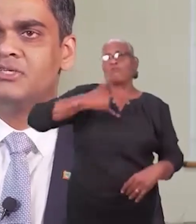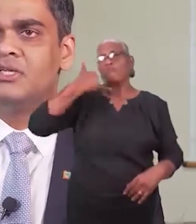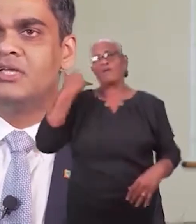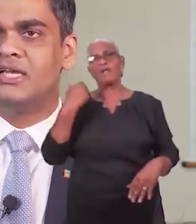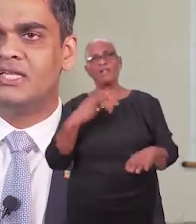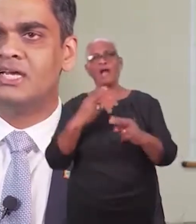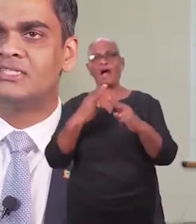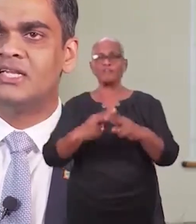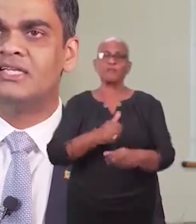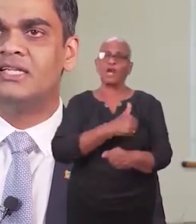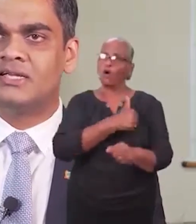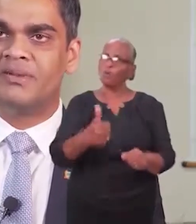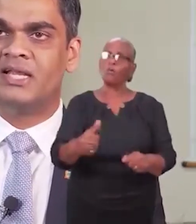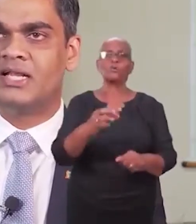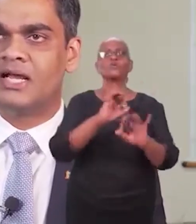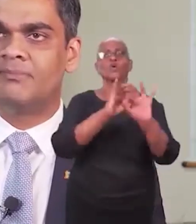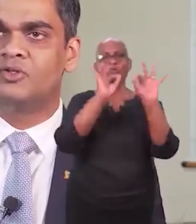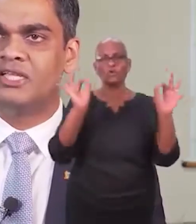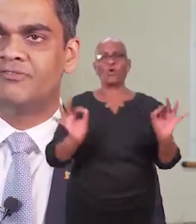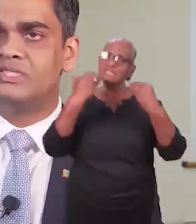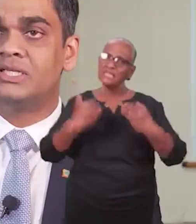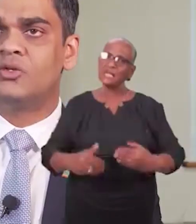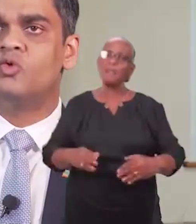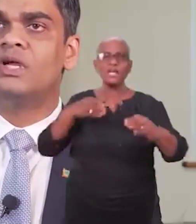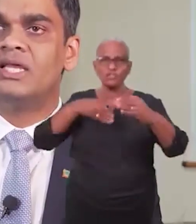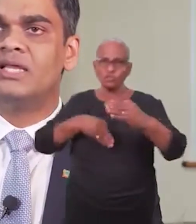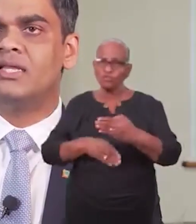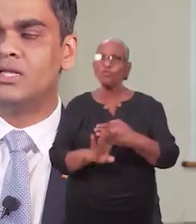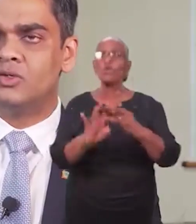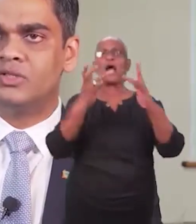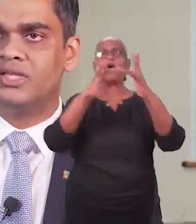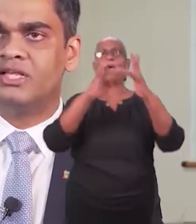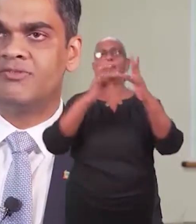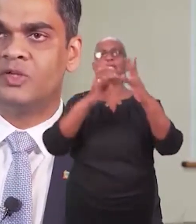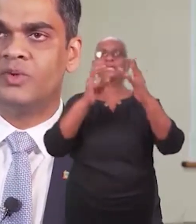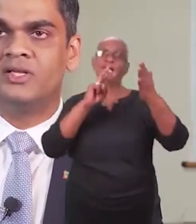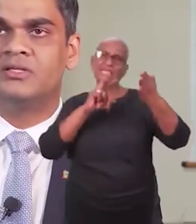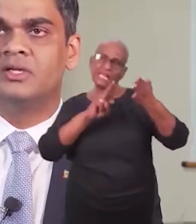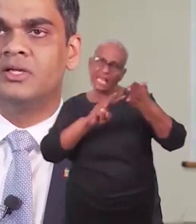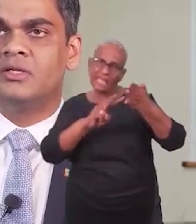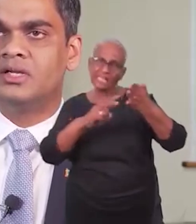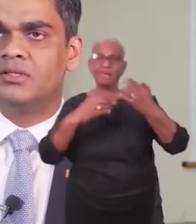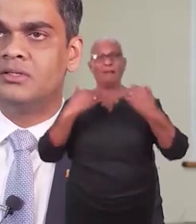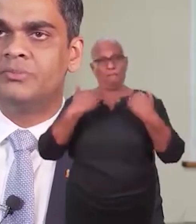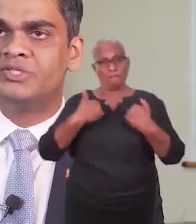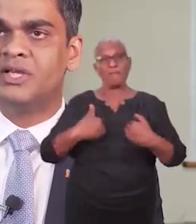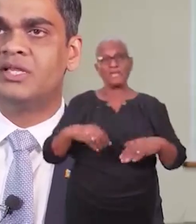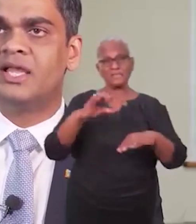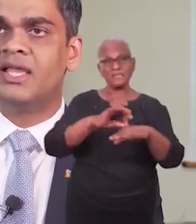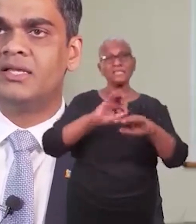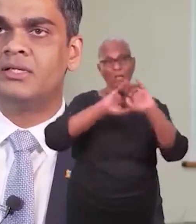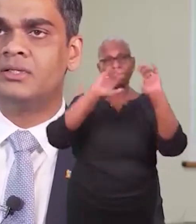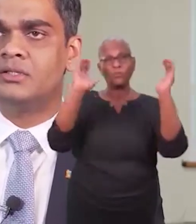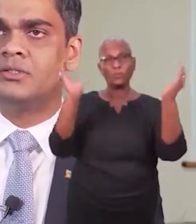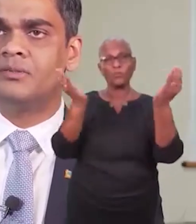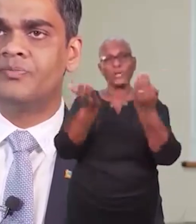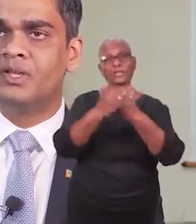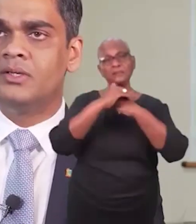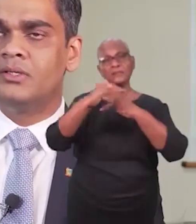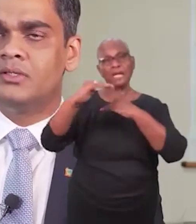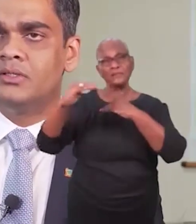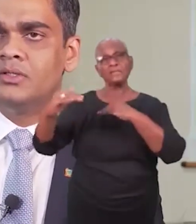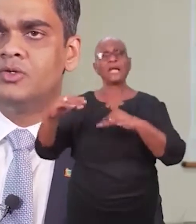afspraken en daar zal ieder een bijdrage aan moeten leveren. zien dat ook in hele grote delen van de wereld, dat patiënten eigenlijk